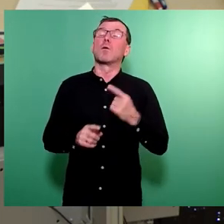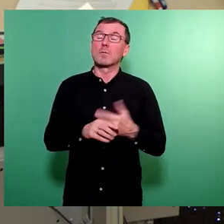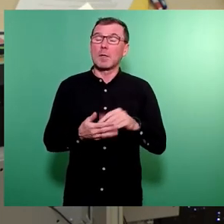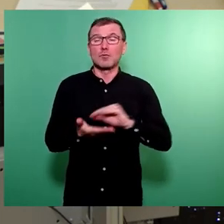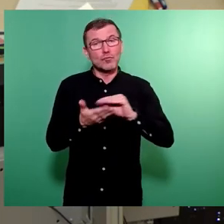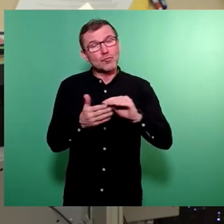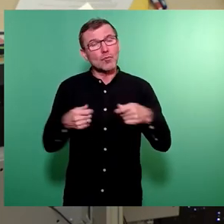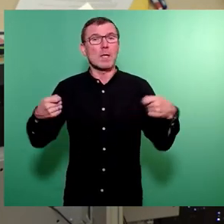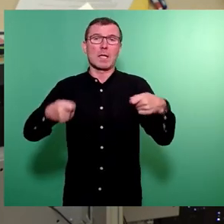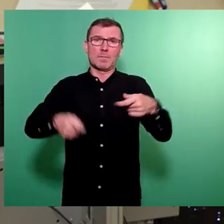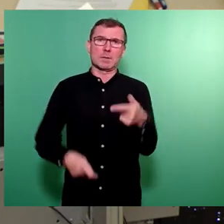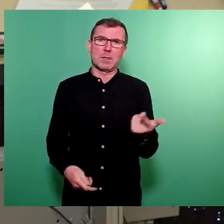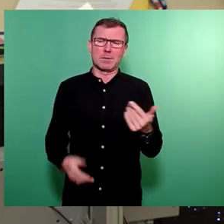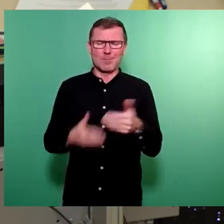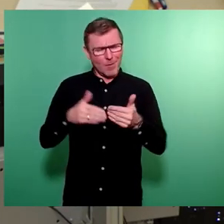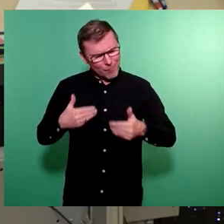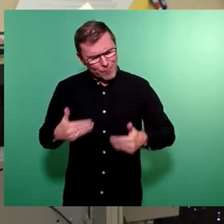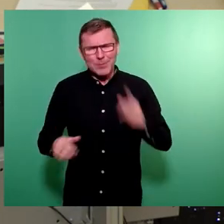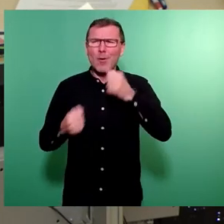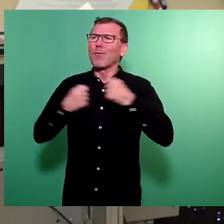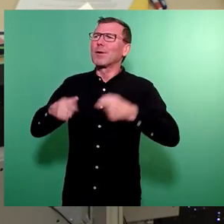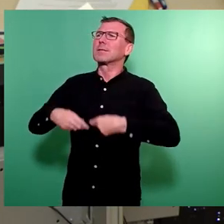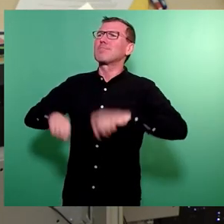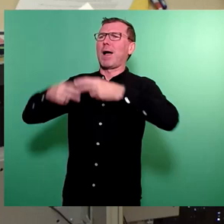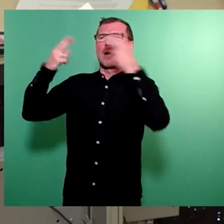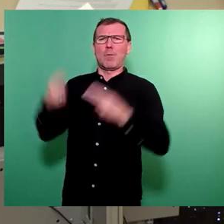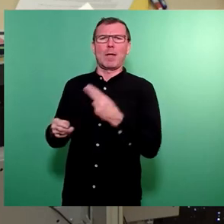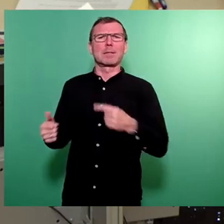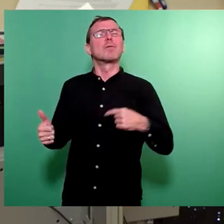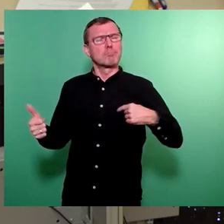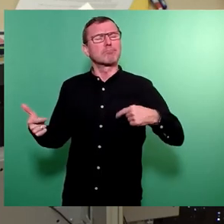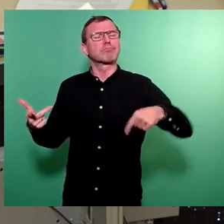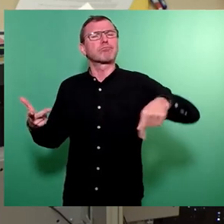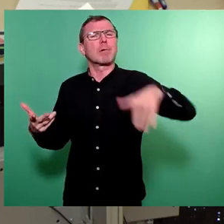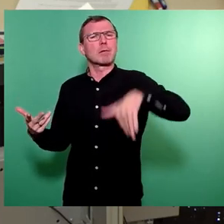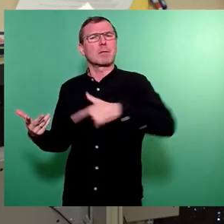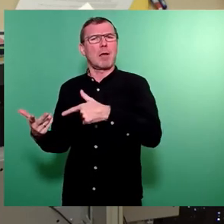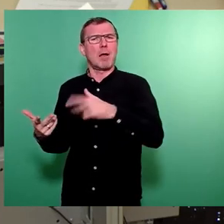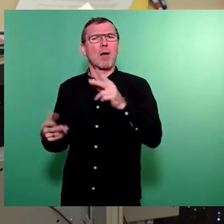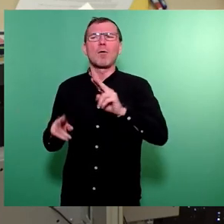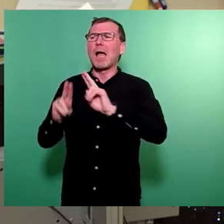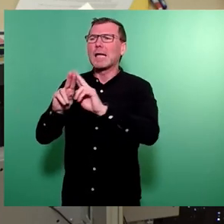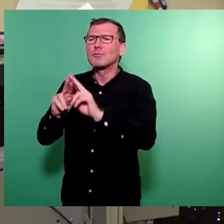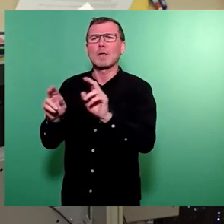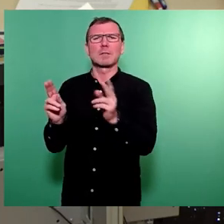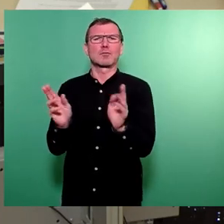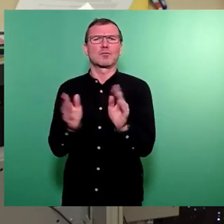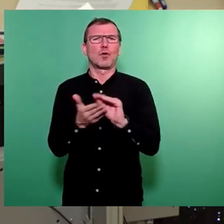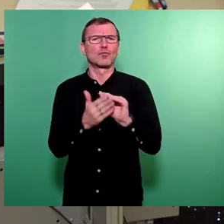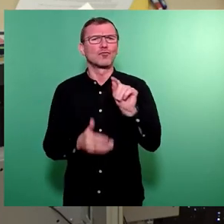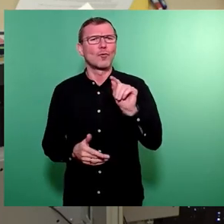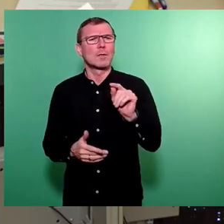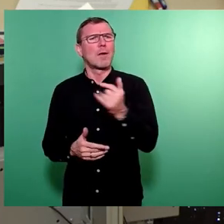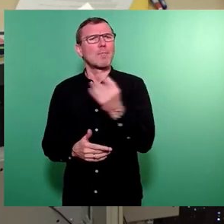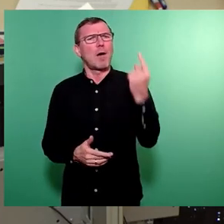vorankommen, nicht nur große Bauprojekte, davon haben wir noch eine ganze Reihe vor uns, sondern auch Instandsetzungen in Schulen, die eben noch ein paar